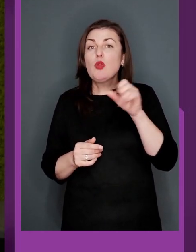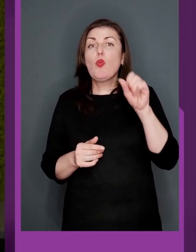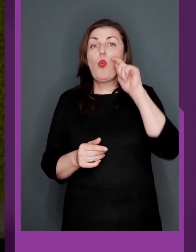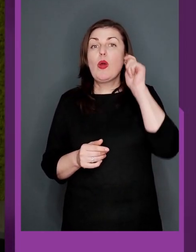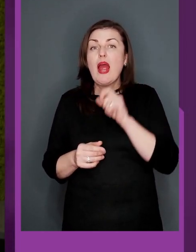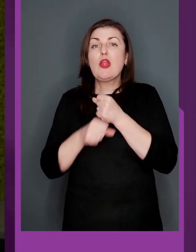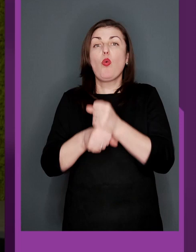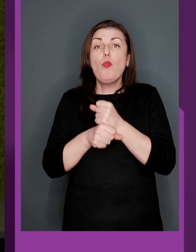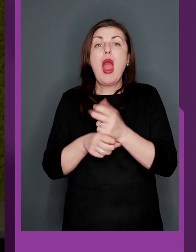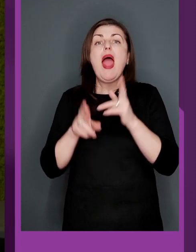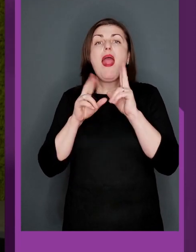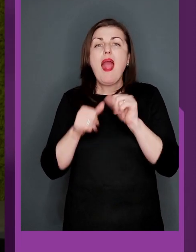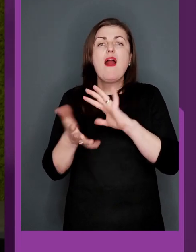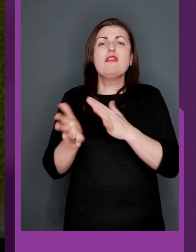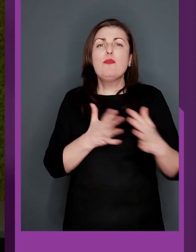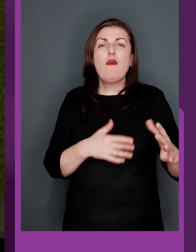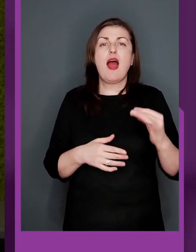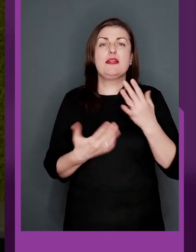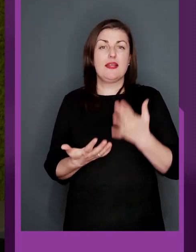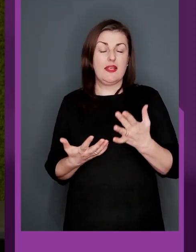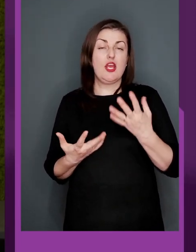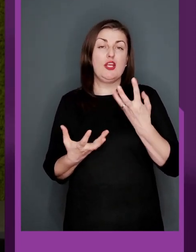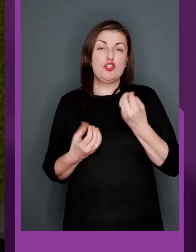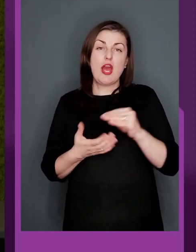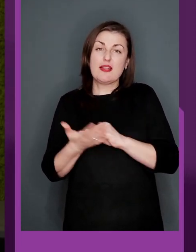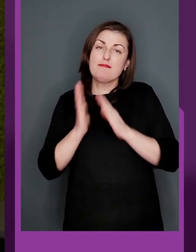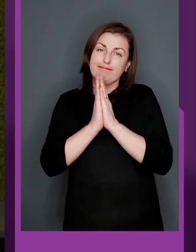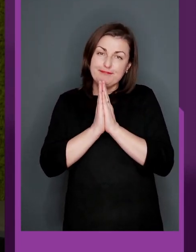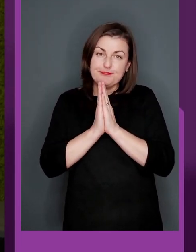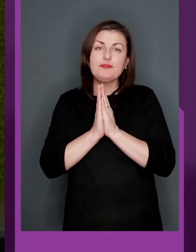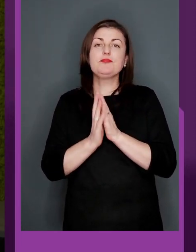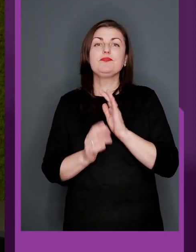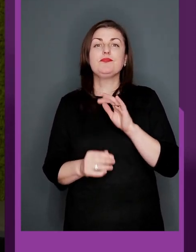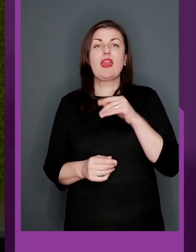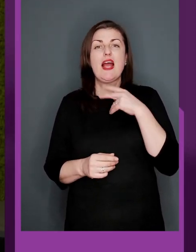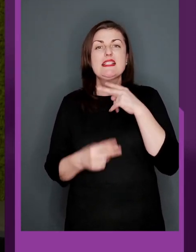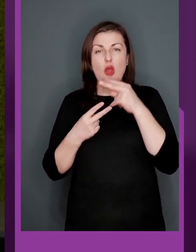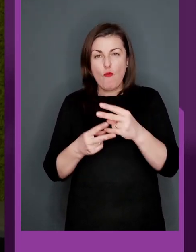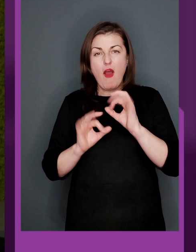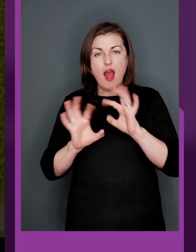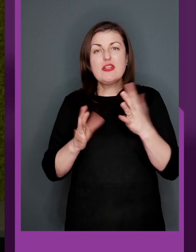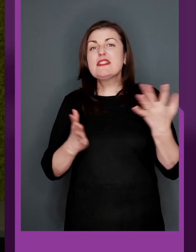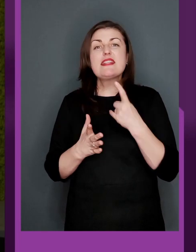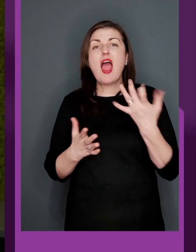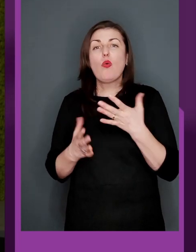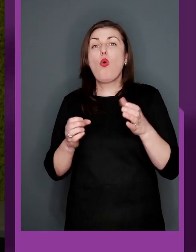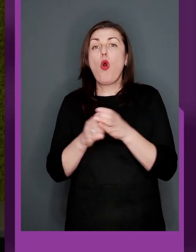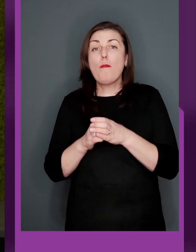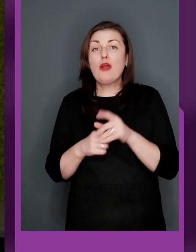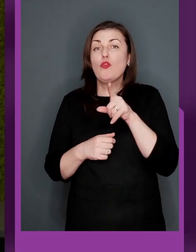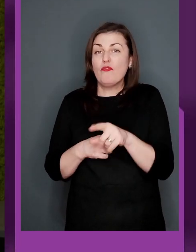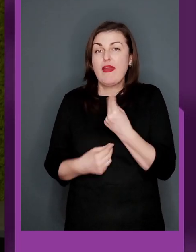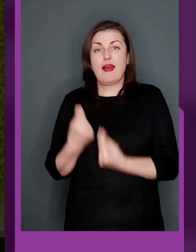чемпіонати України, кубки, ось як вони відбуваються, і також, ще раз, прошу, зауважте, за яку команду